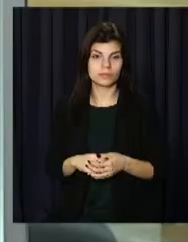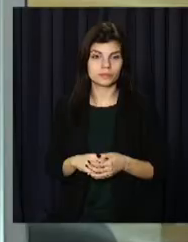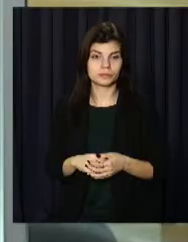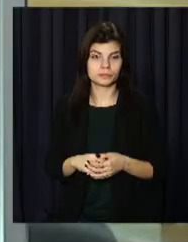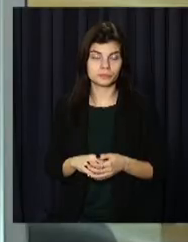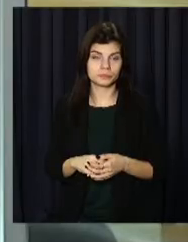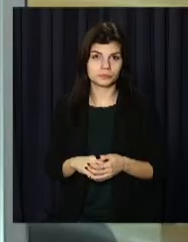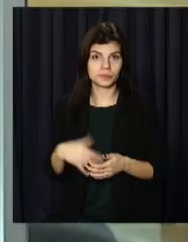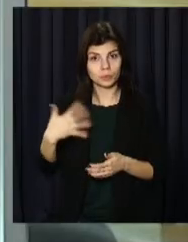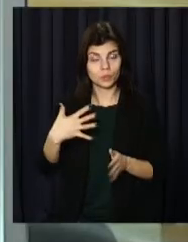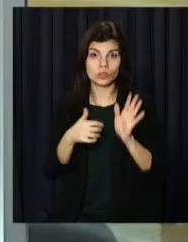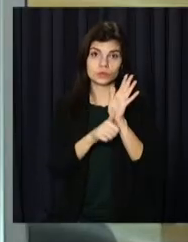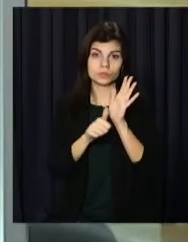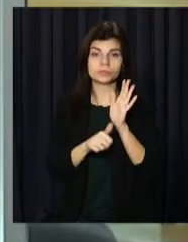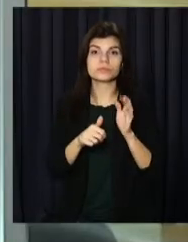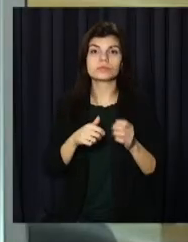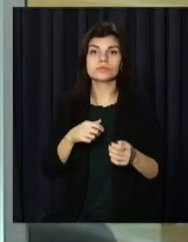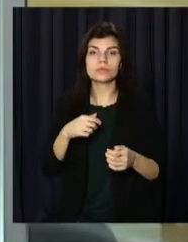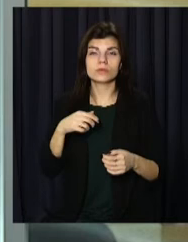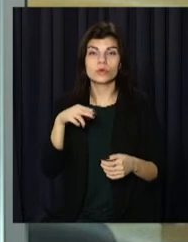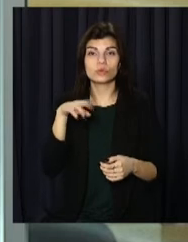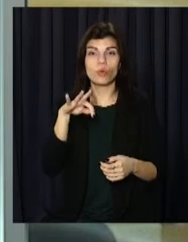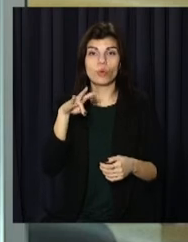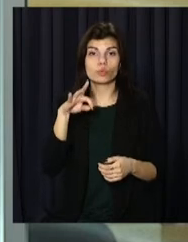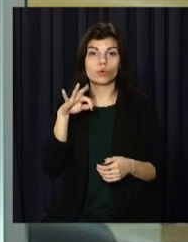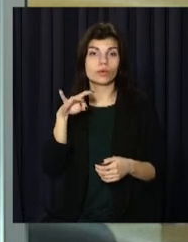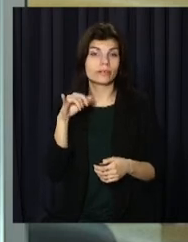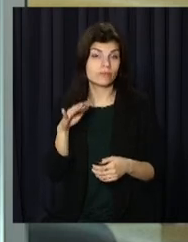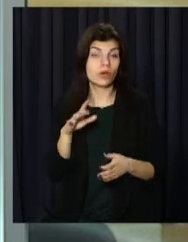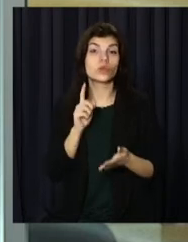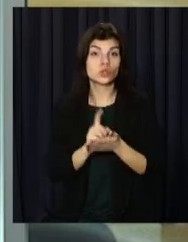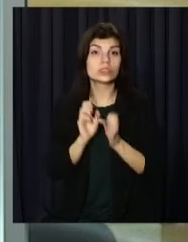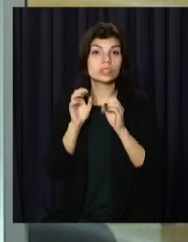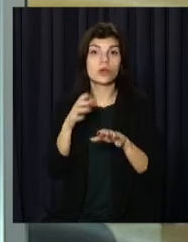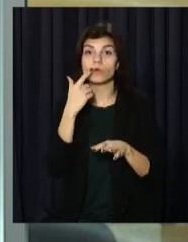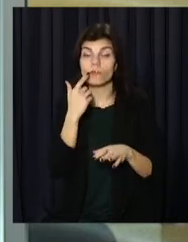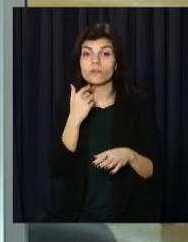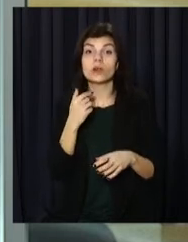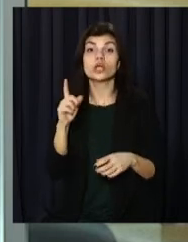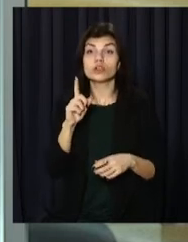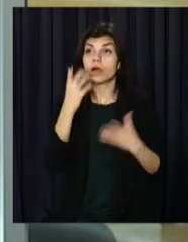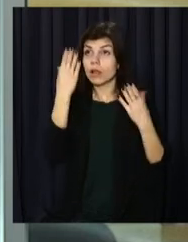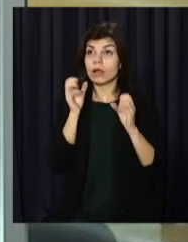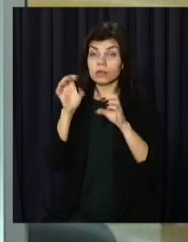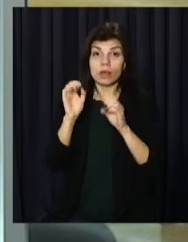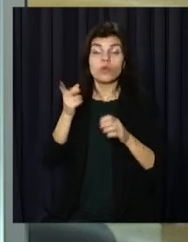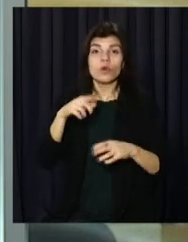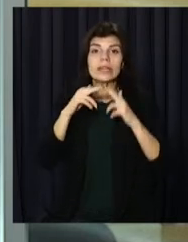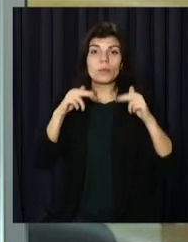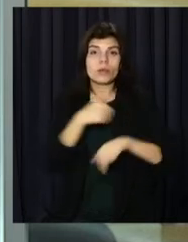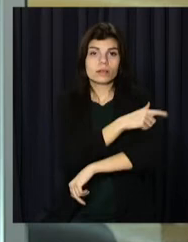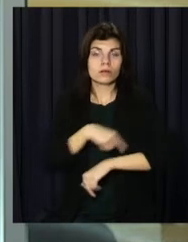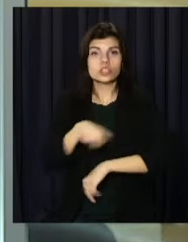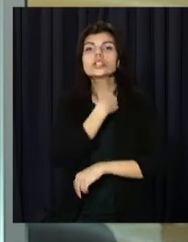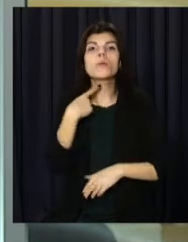50-60 донорів на добу. Саме стільки людей мають здавати кров, щоб забезпечити лікарню Дніпропетровщини.